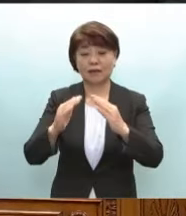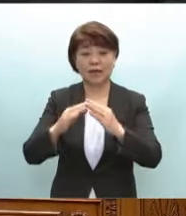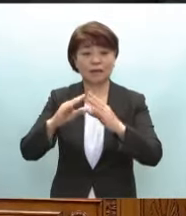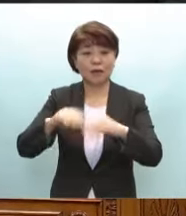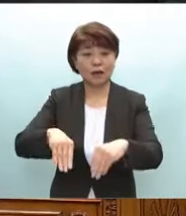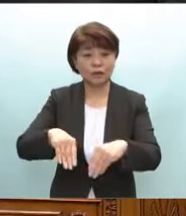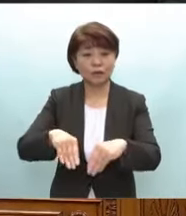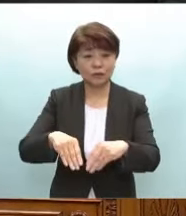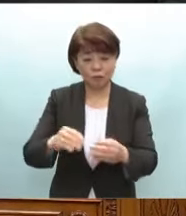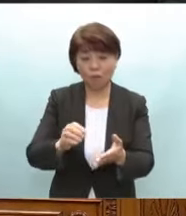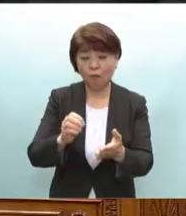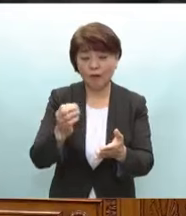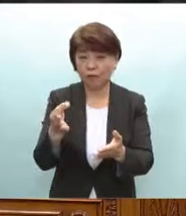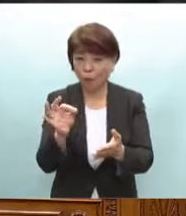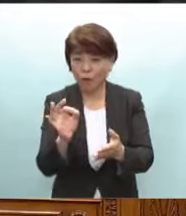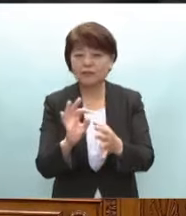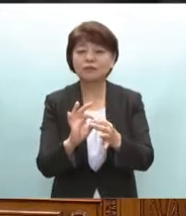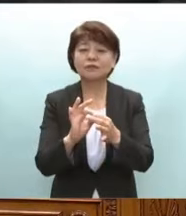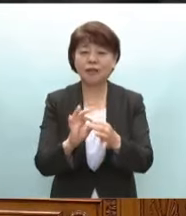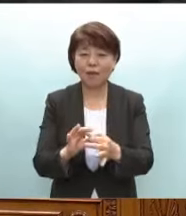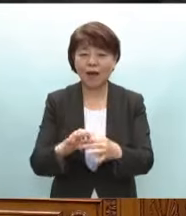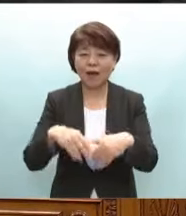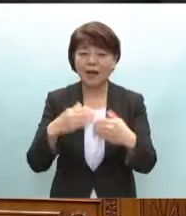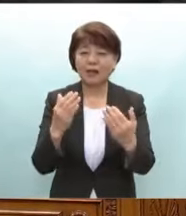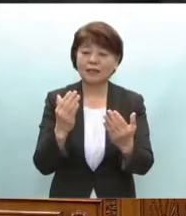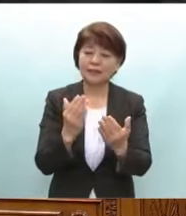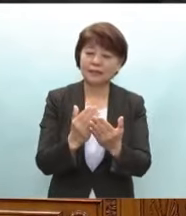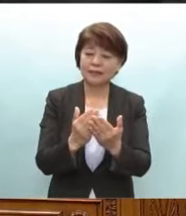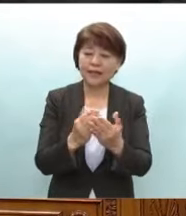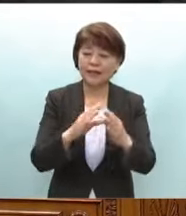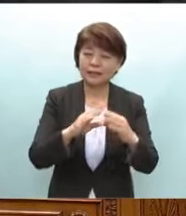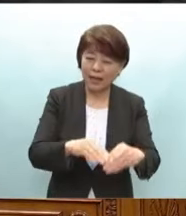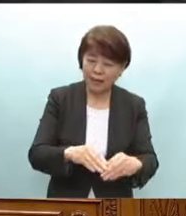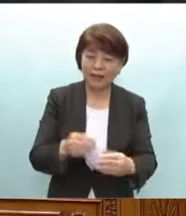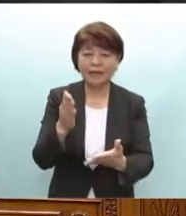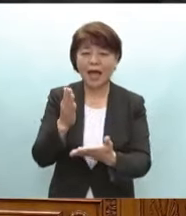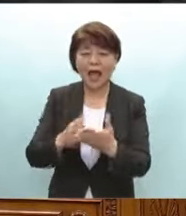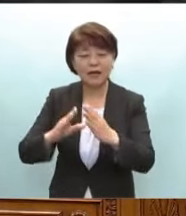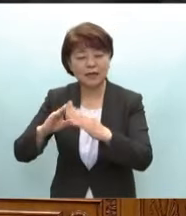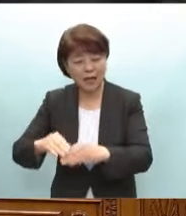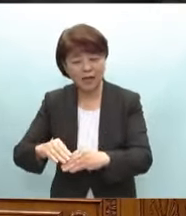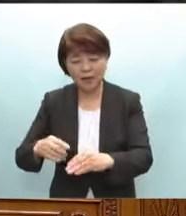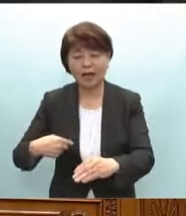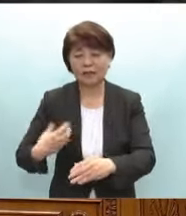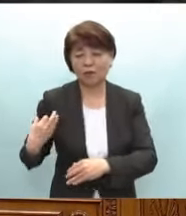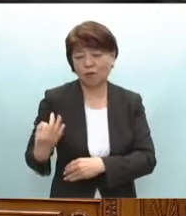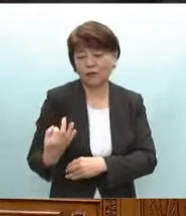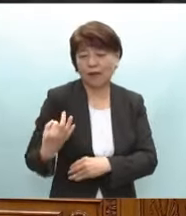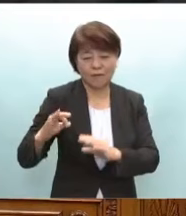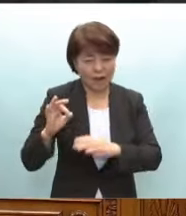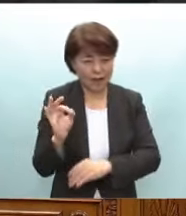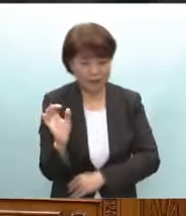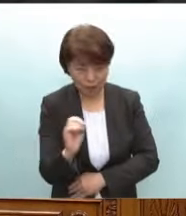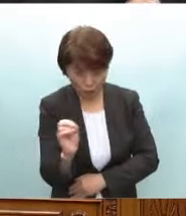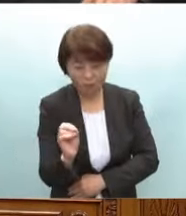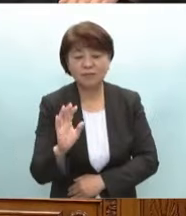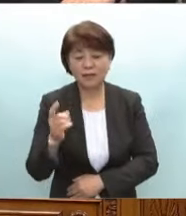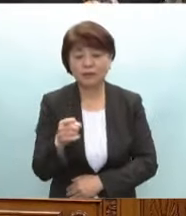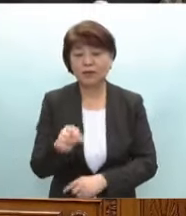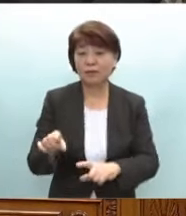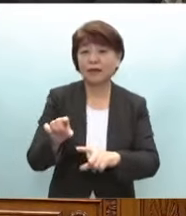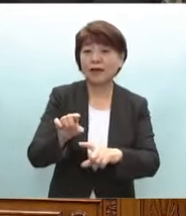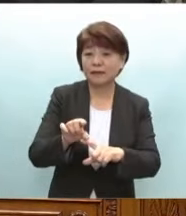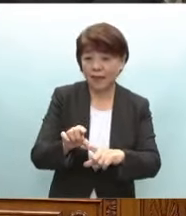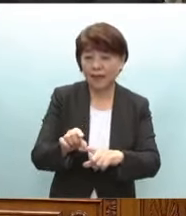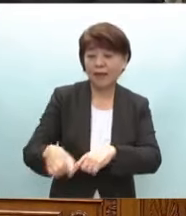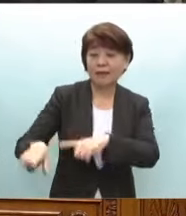撤去費用については前回だけでなく半回も自己負担ゼロとなりますがこれに加えて生活の再建に向け